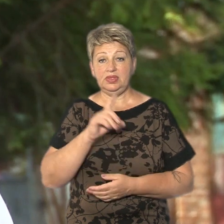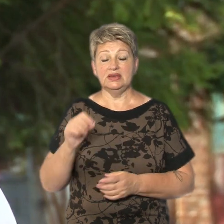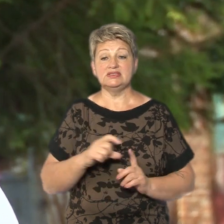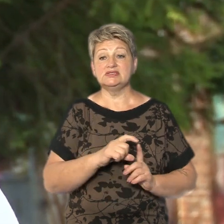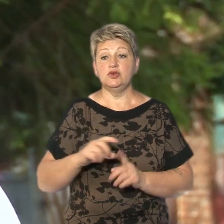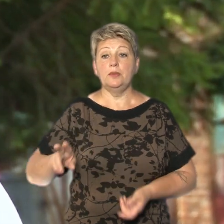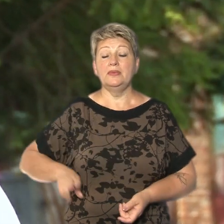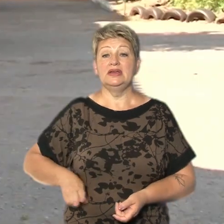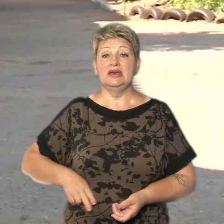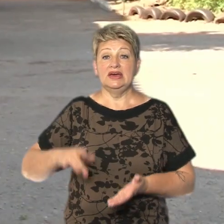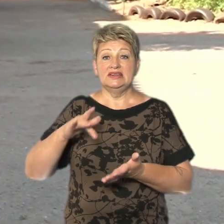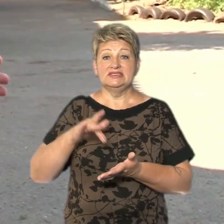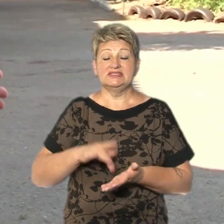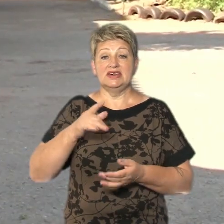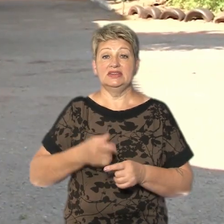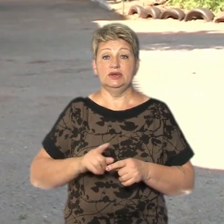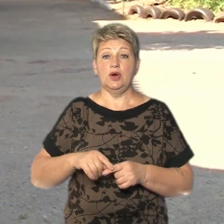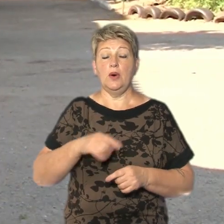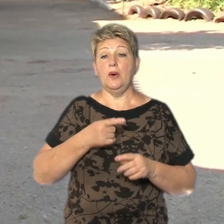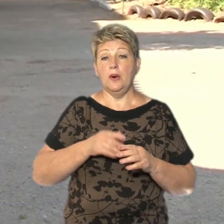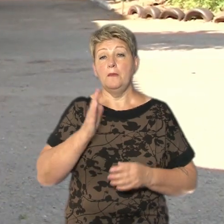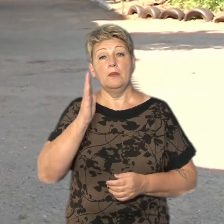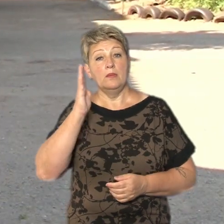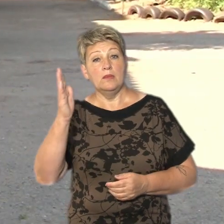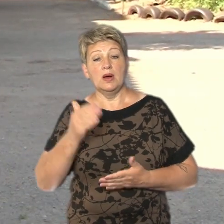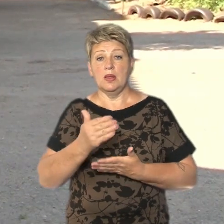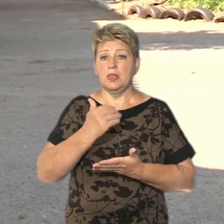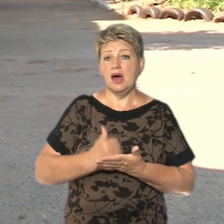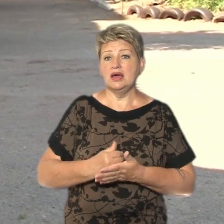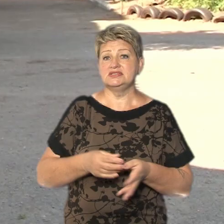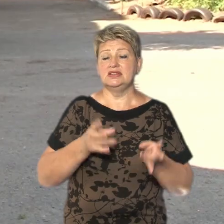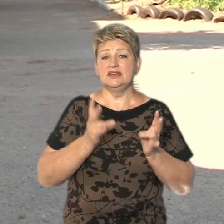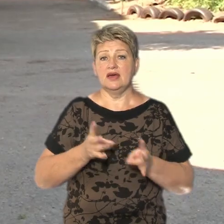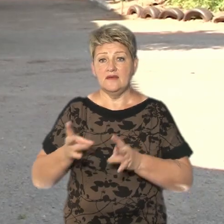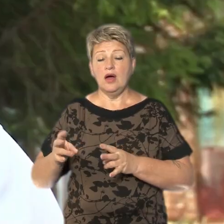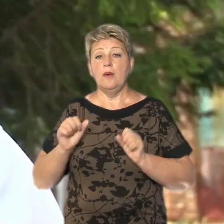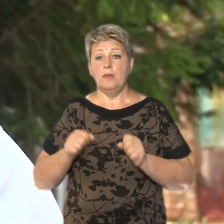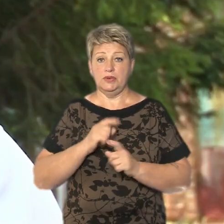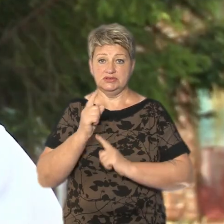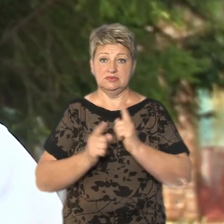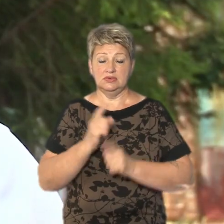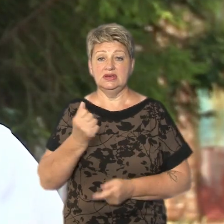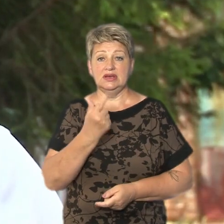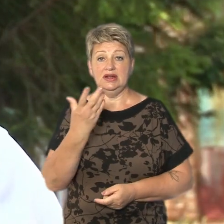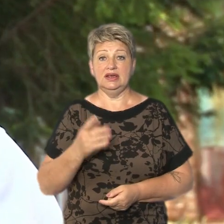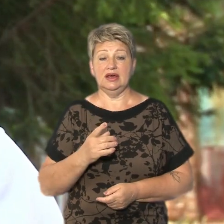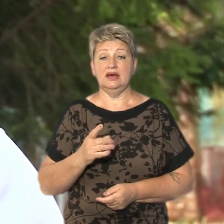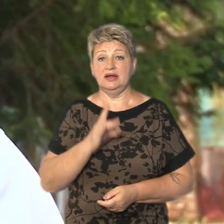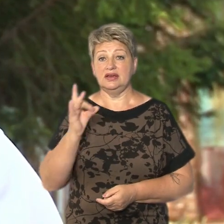гідрометеорологічного центру Віталія Постриганя, прогнози можливих наслідків аварії можуть змінюватися кілька разів на день. Перенесення